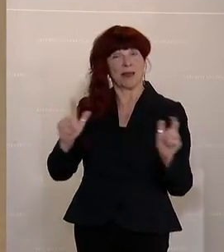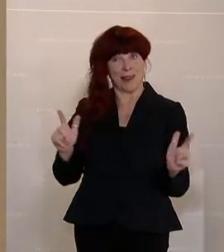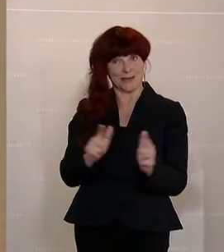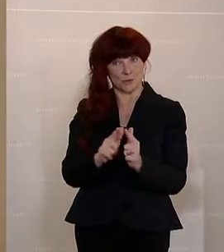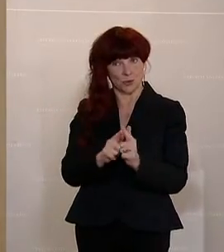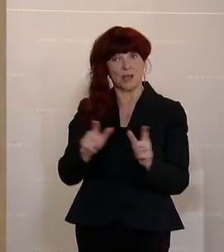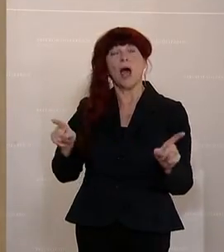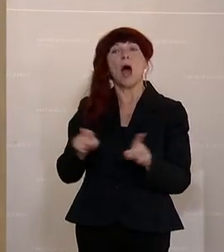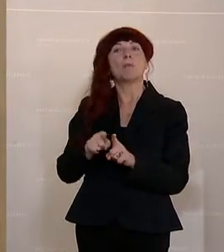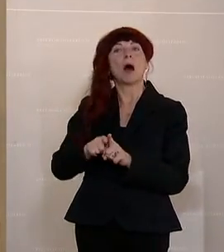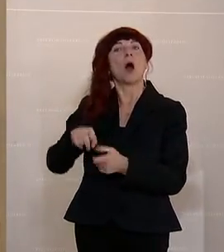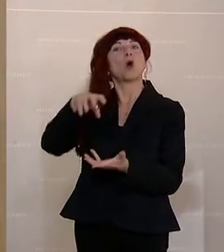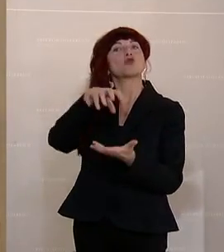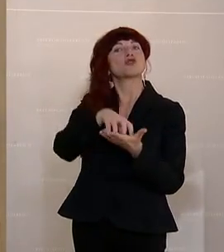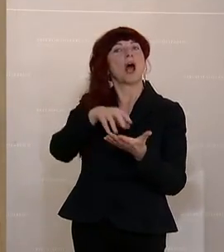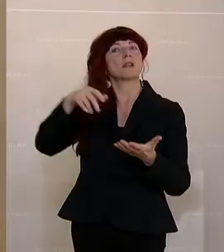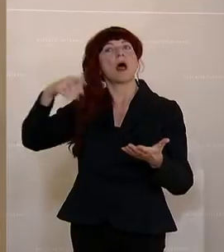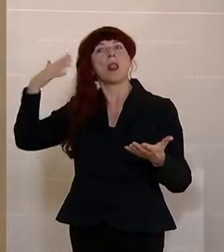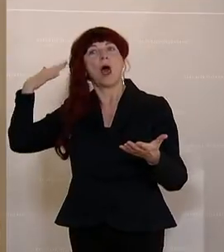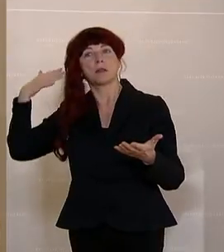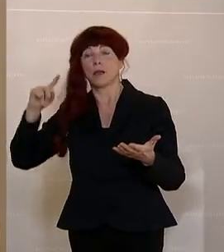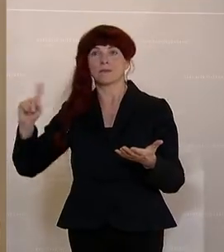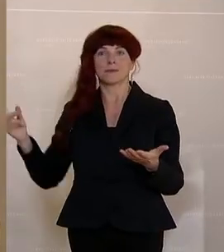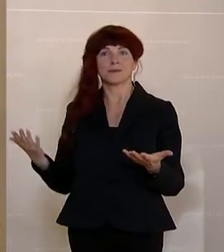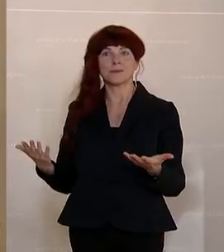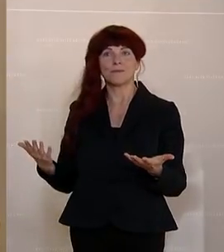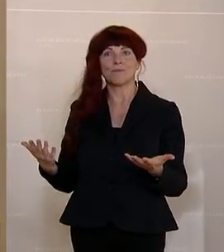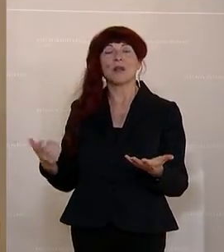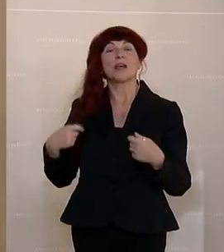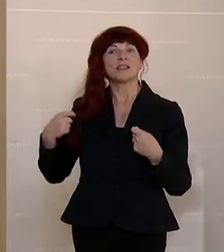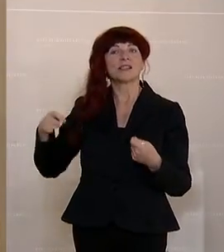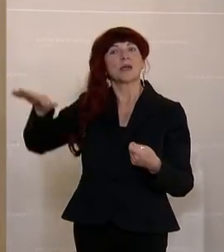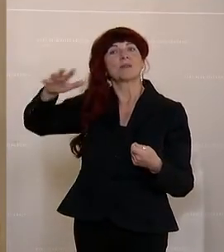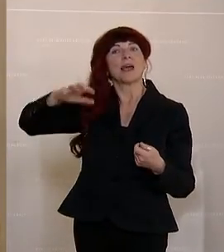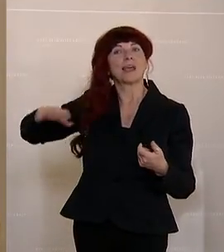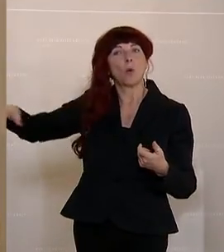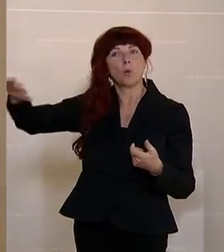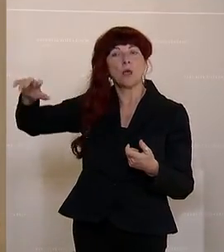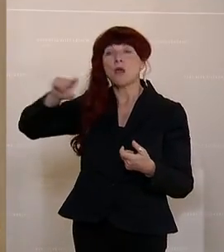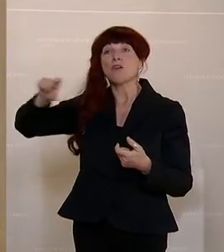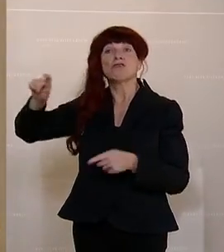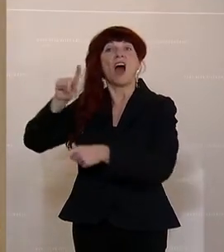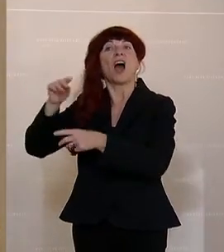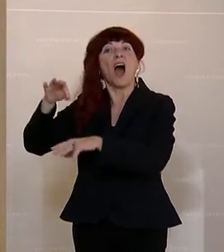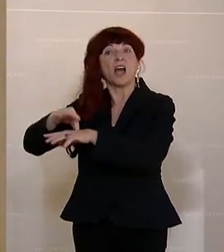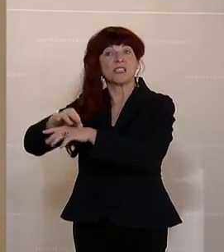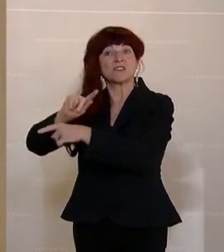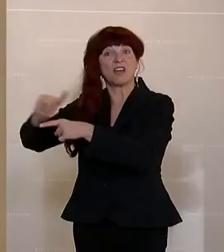Stadt-Land-Gefälle schon das große Problem ist. Dass es Regionen gibt, wo es weder fachärztliche Versorgung gibt, noch